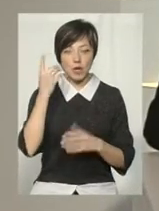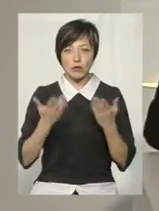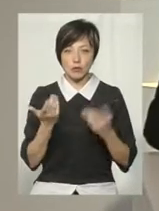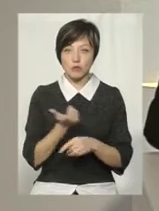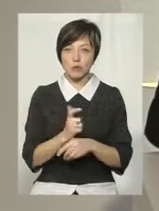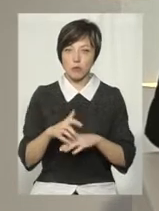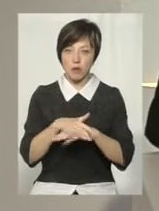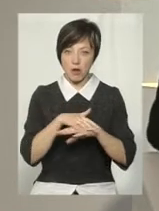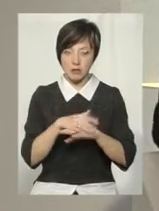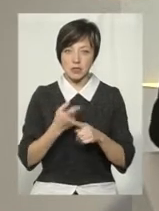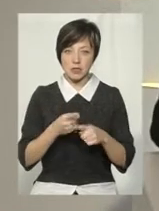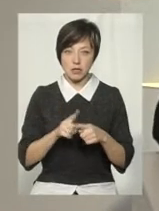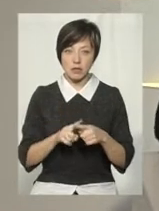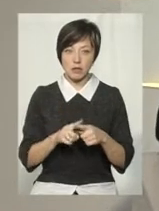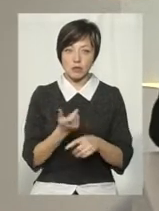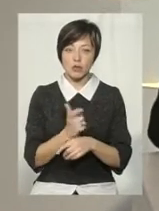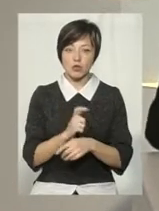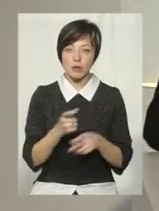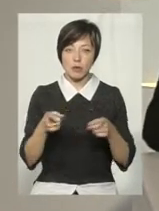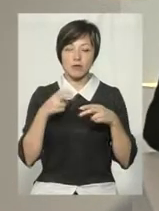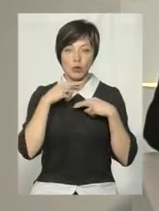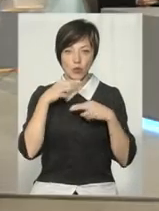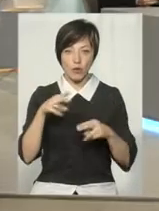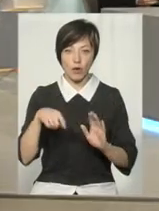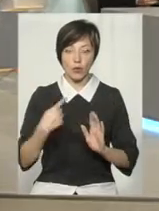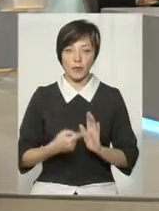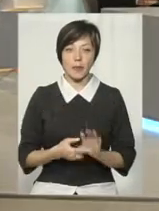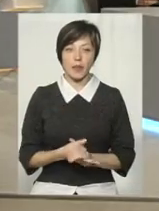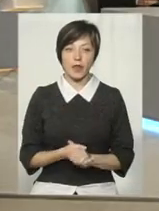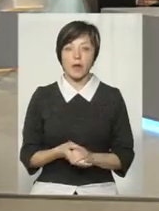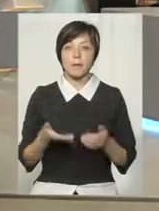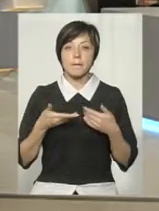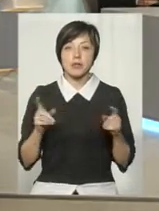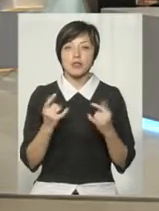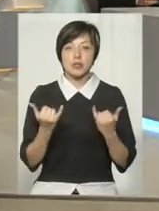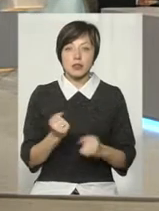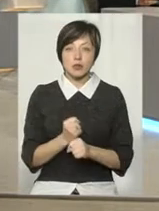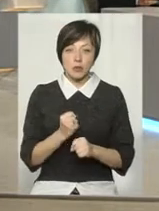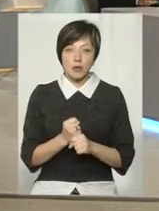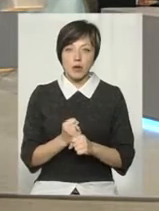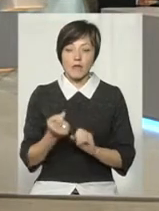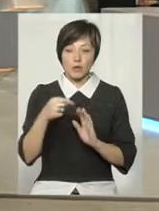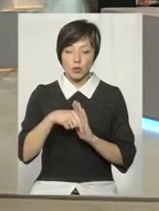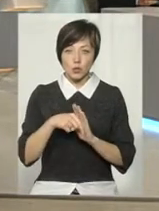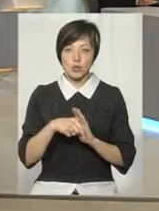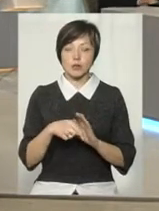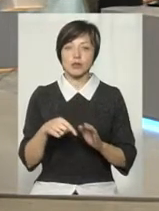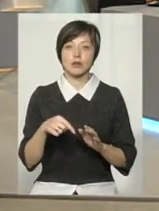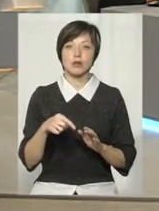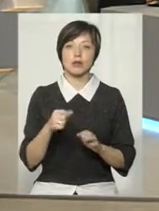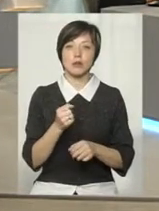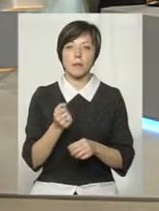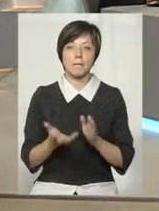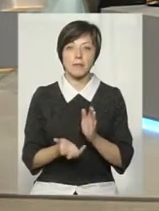буде масовість, це буде більш привертати увагу. Ми що зараз робимо? Ми зараз внутрішньо робимо, все ж таки